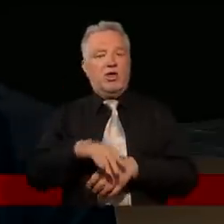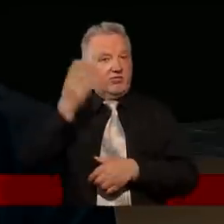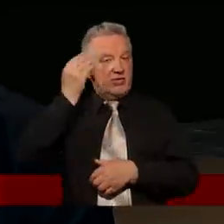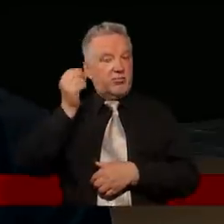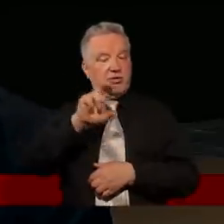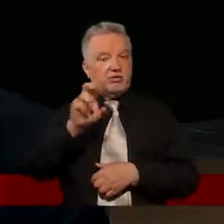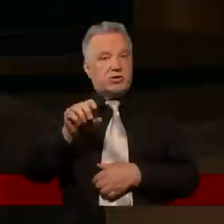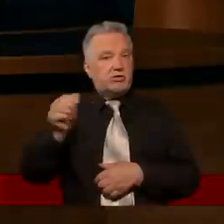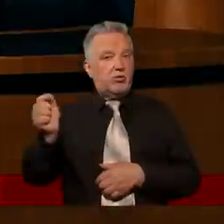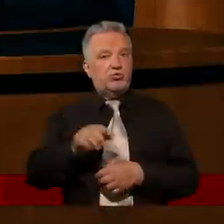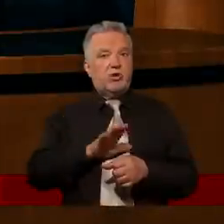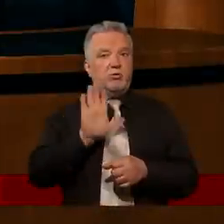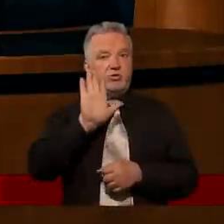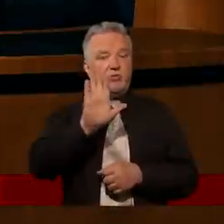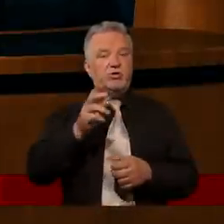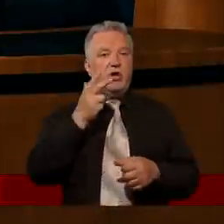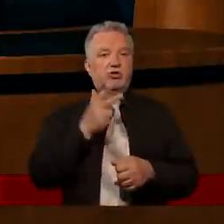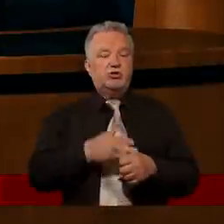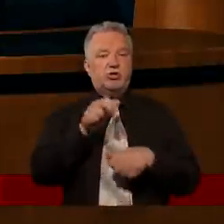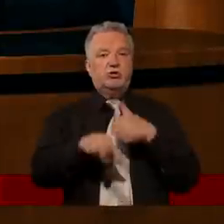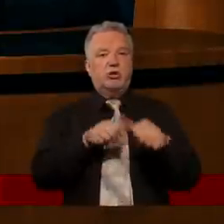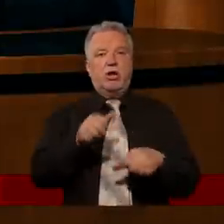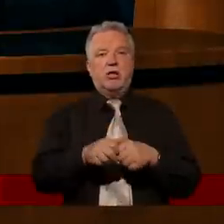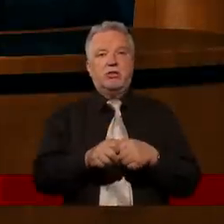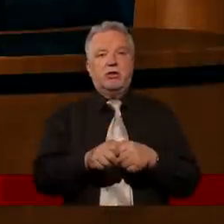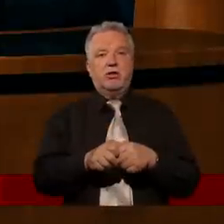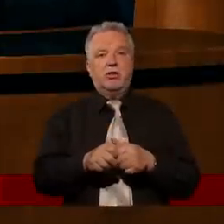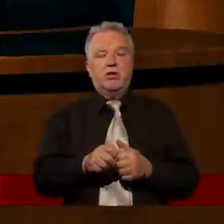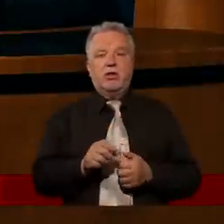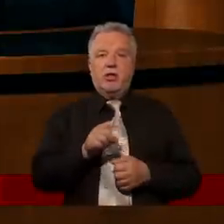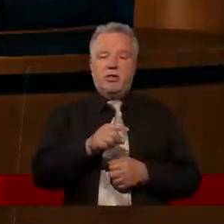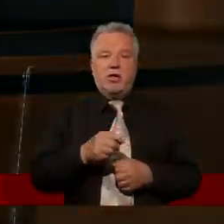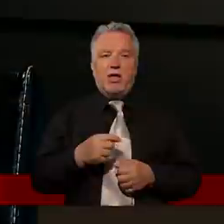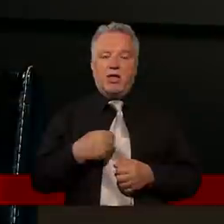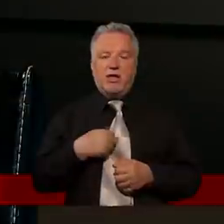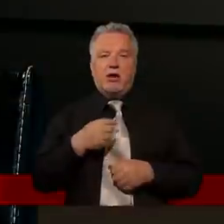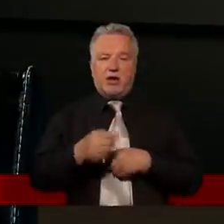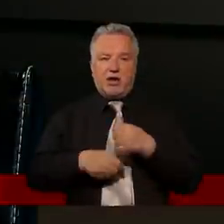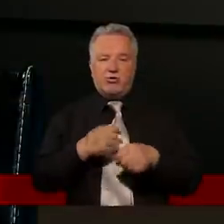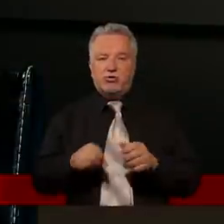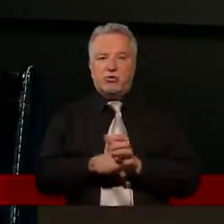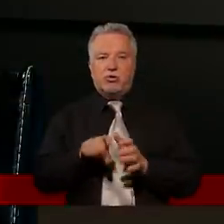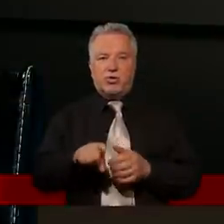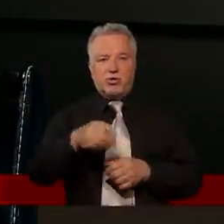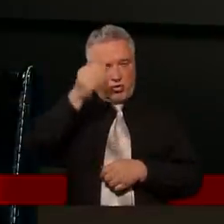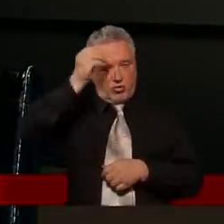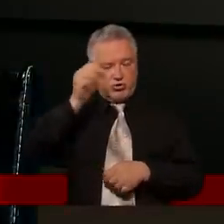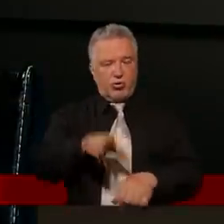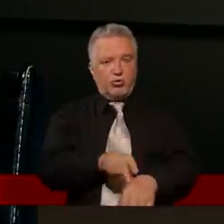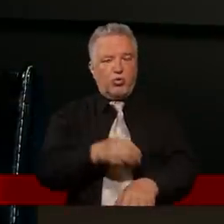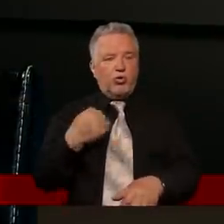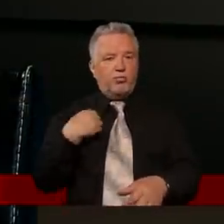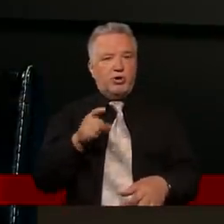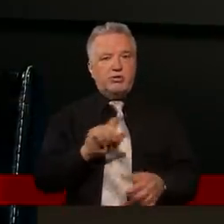30 lat, No ja bym jeszcze nawiązała do tego wiek wiekiem, ale to, jak długo ci uczniowie już przebywali z